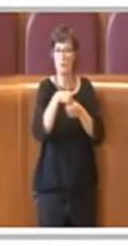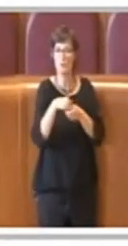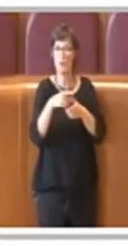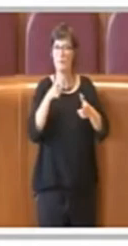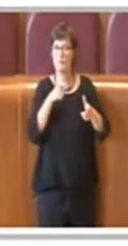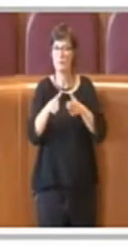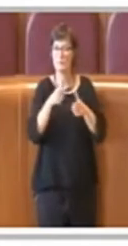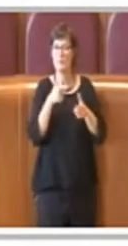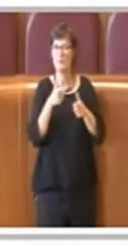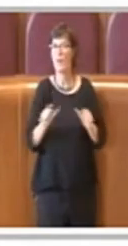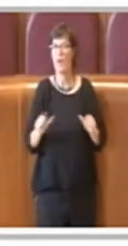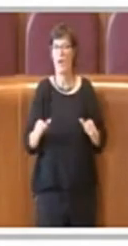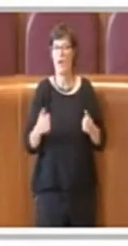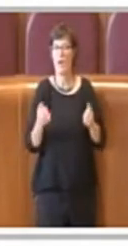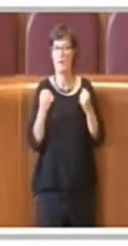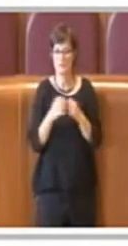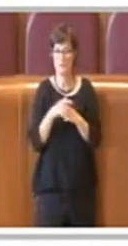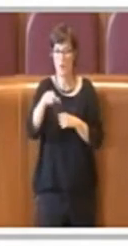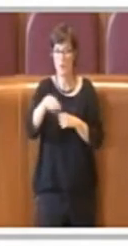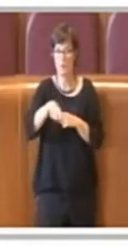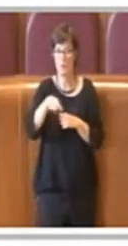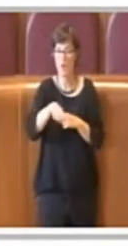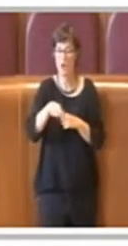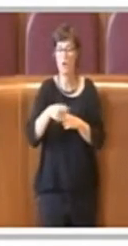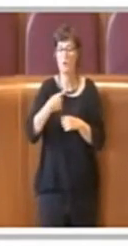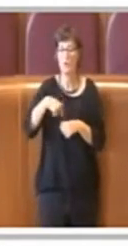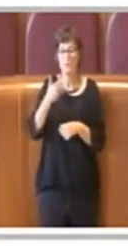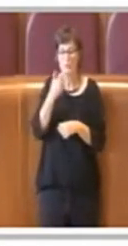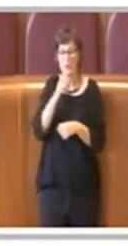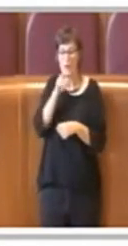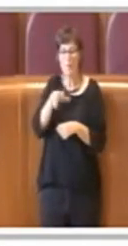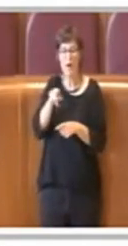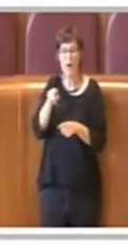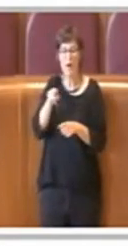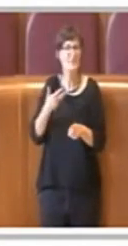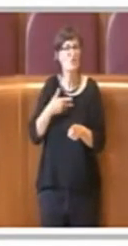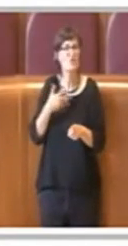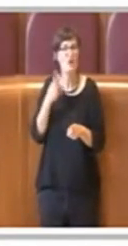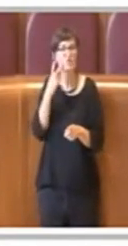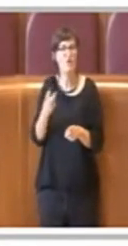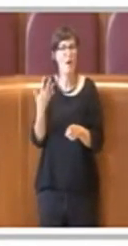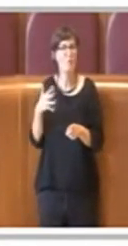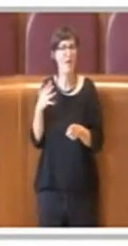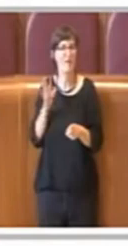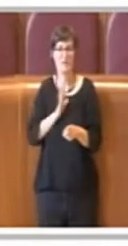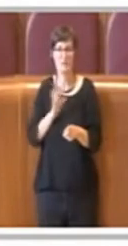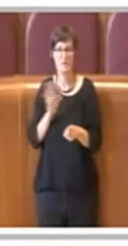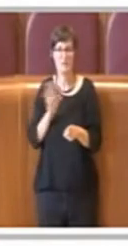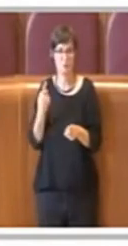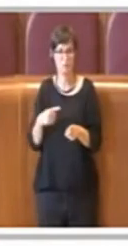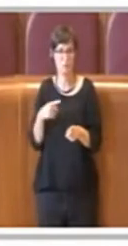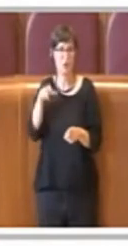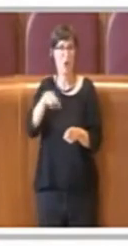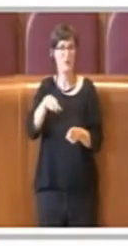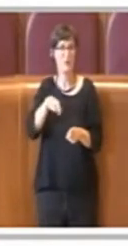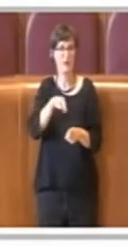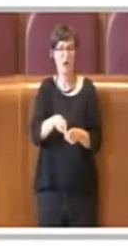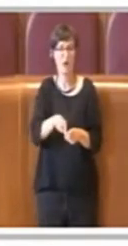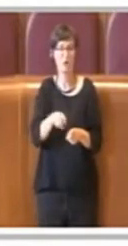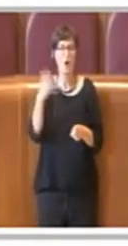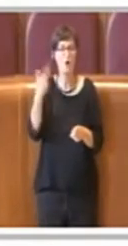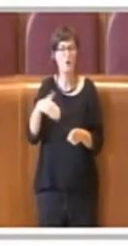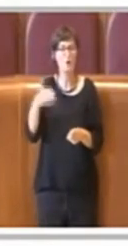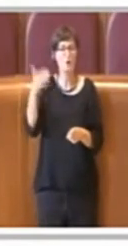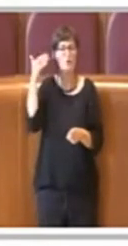specificare che questa cosa è già prevista formalmente e noi l'abbiamo prevista in particolare attraverso la modifica di un atto di ordine